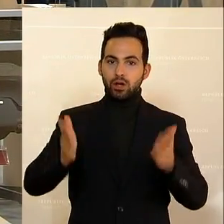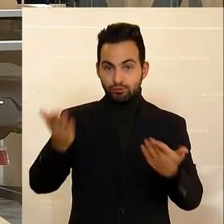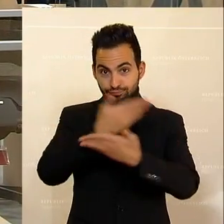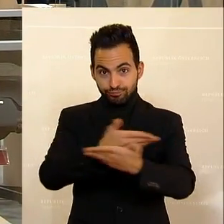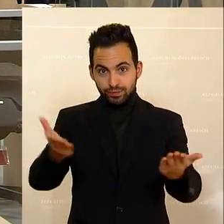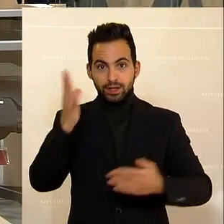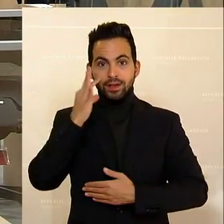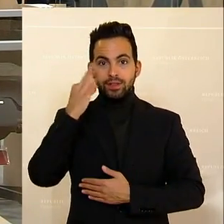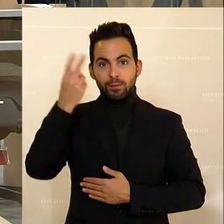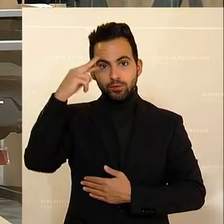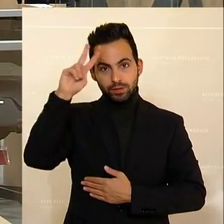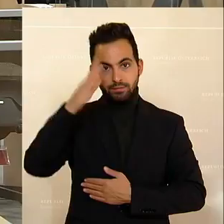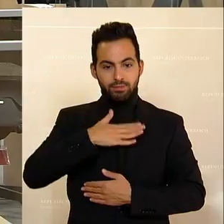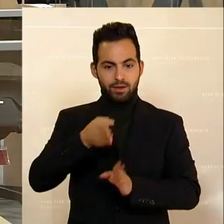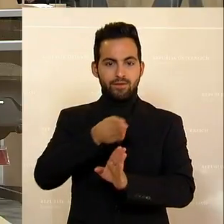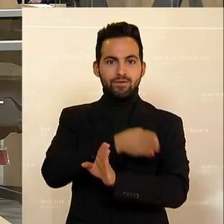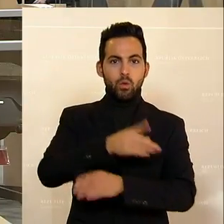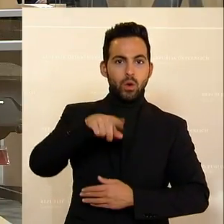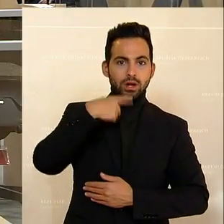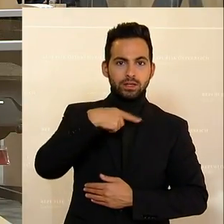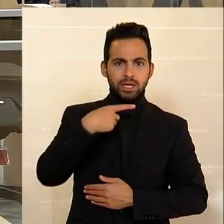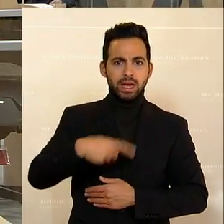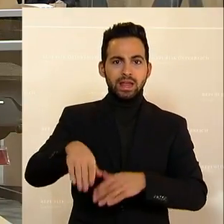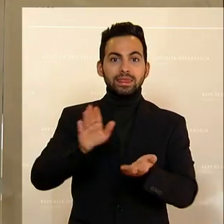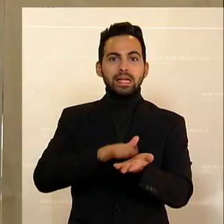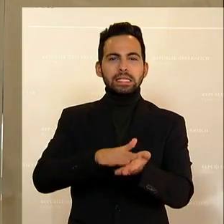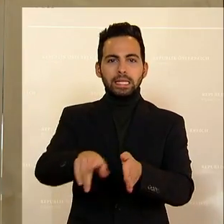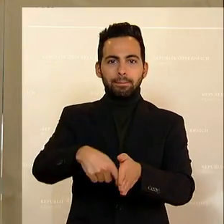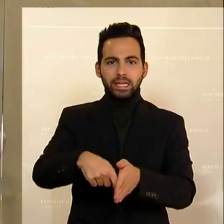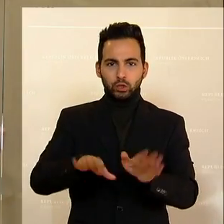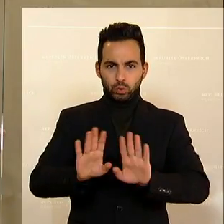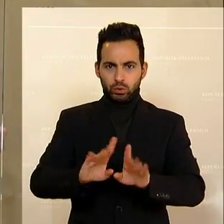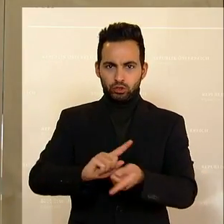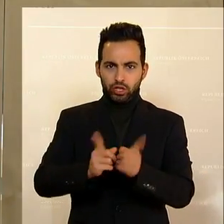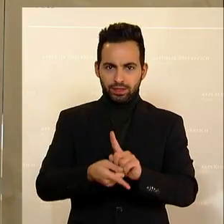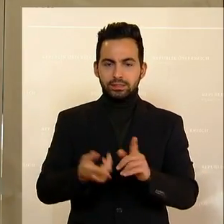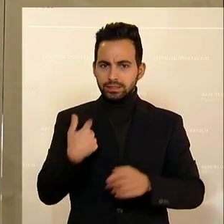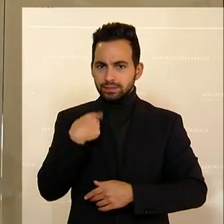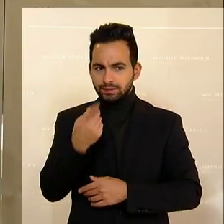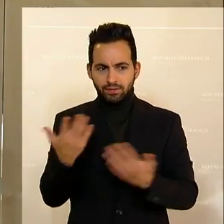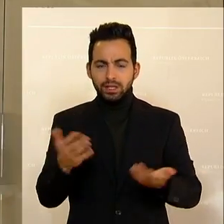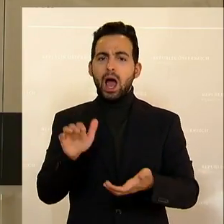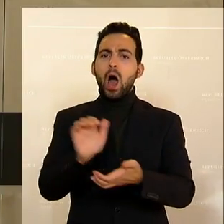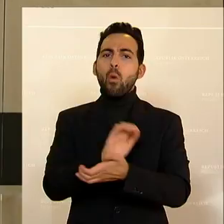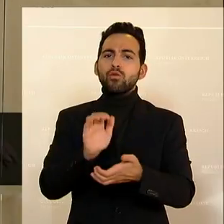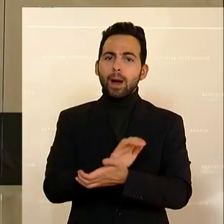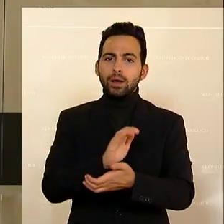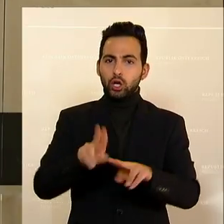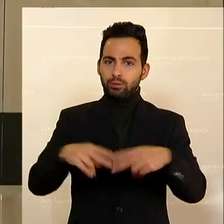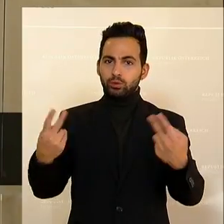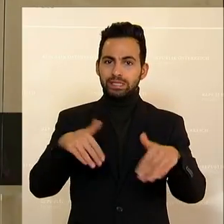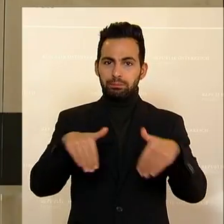Herren, zu meinen Vorrednern anstelle einer tatsächlichen Berichtigung. Die Aufgabe der